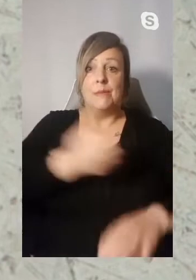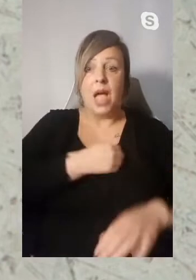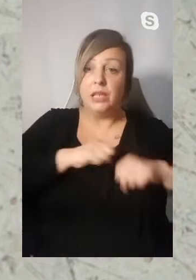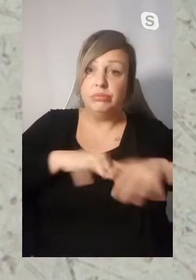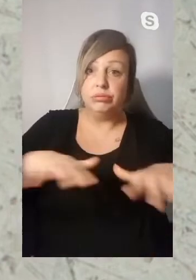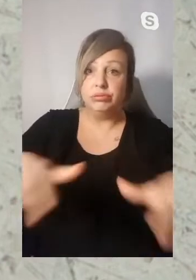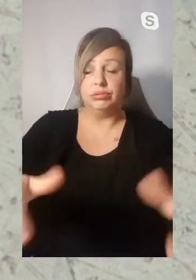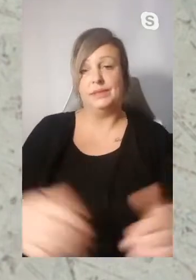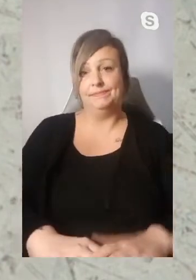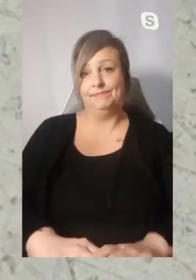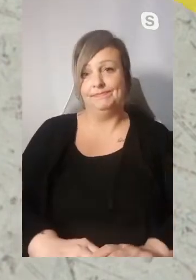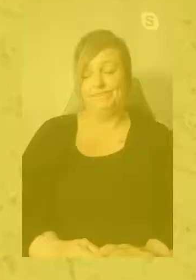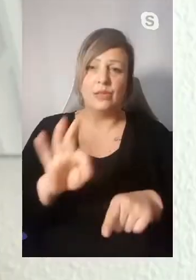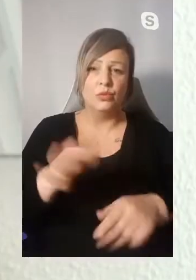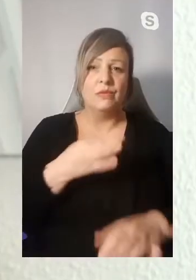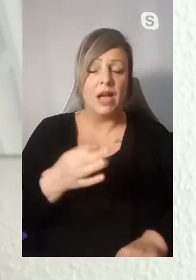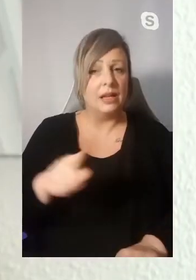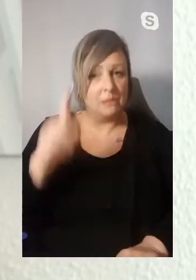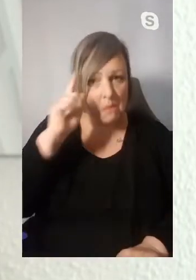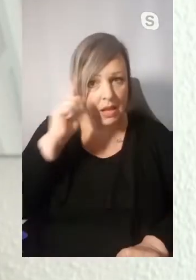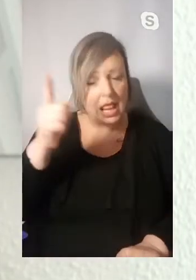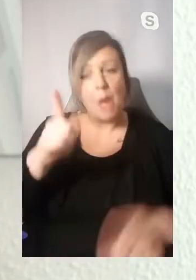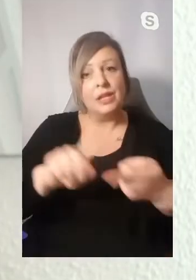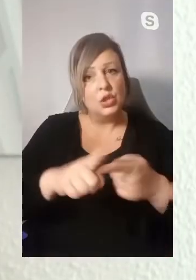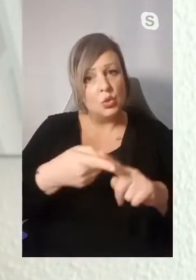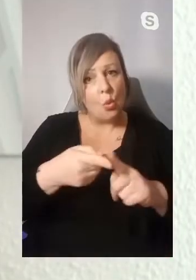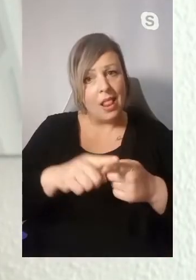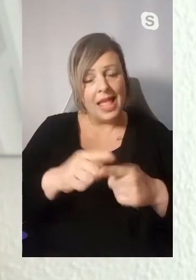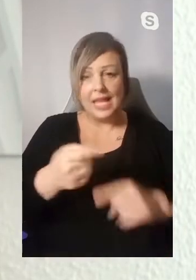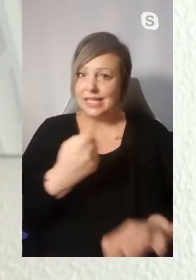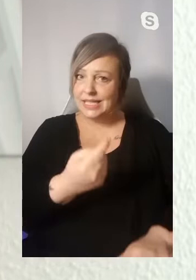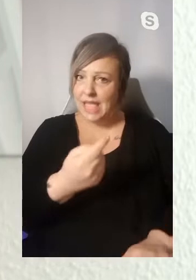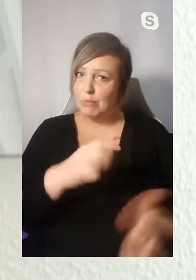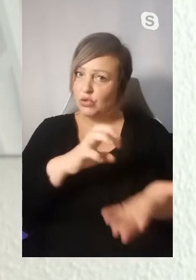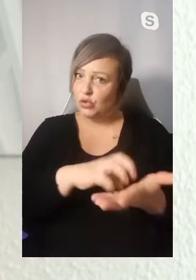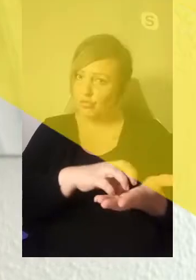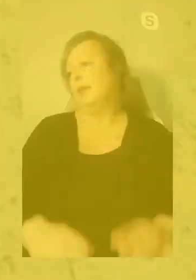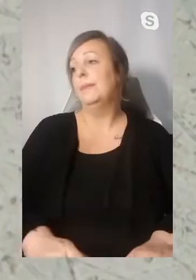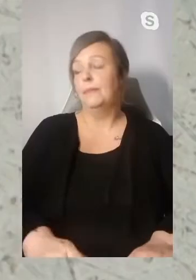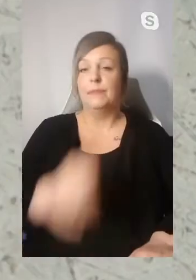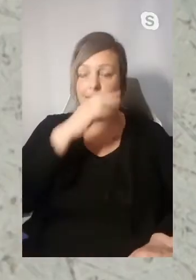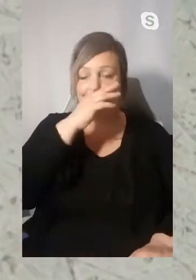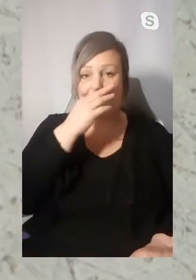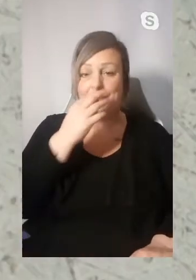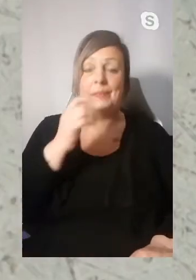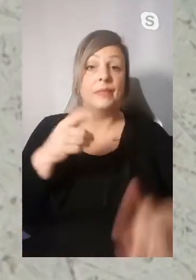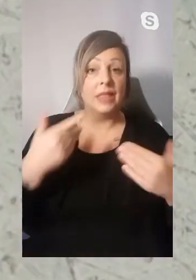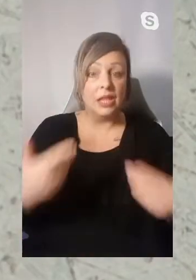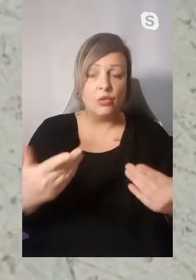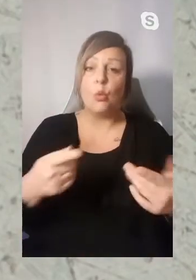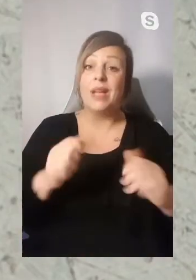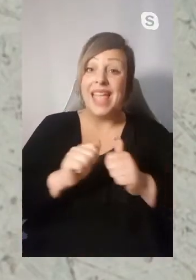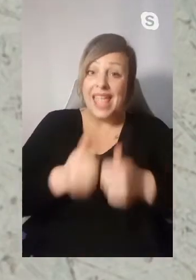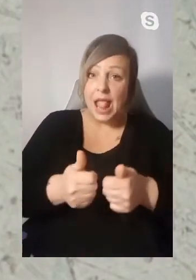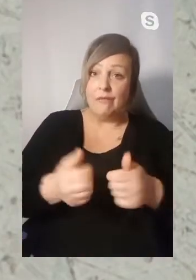Partys gefeiert würden. Das dürfte dann einfach nicht sein. Denken Sie, dass Solingen eine der Städte bleibt, die es am wenigsten treffen wird? Wenn Hilfe in anderen Städten